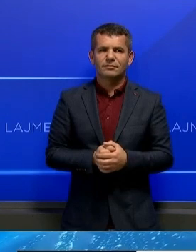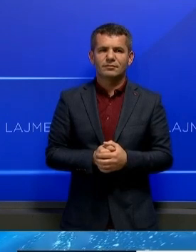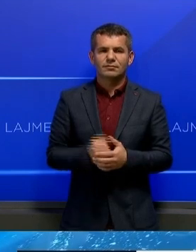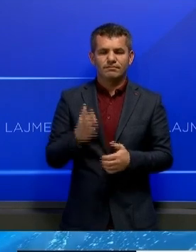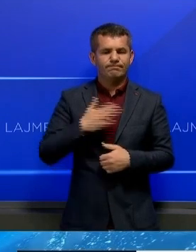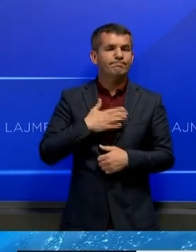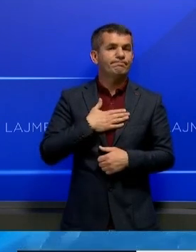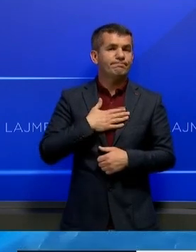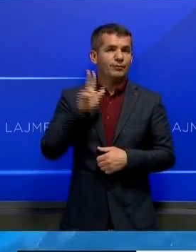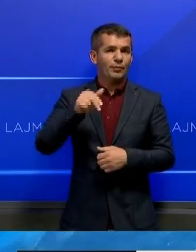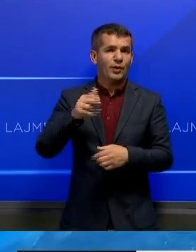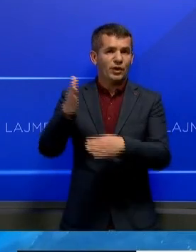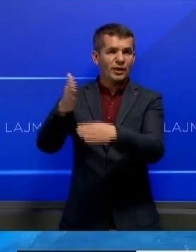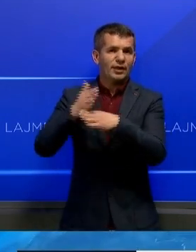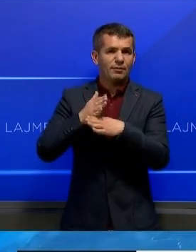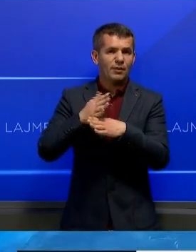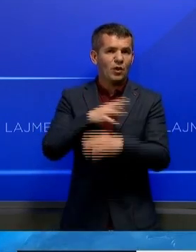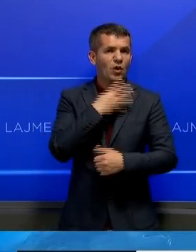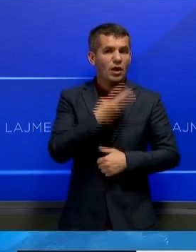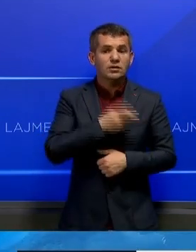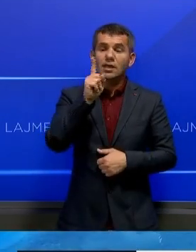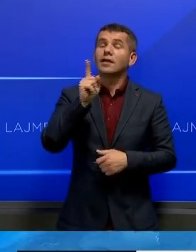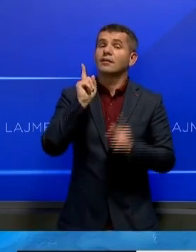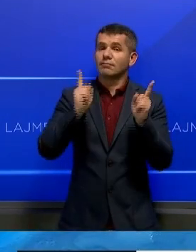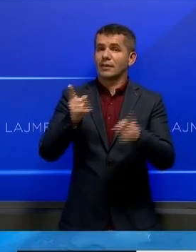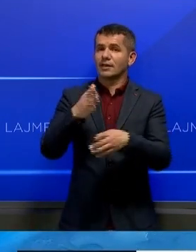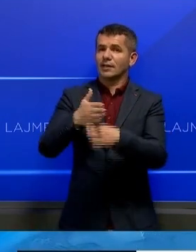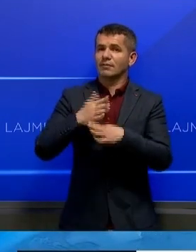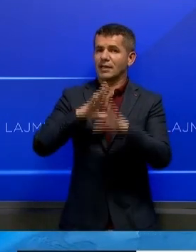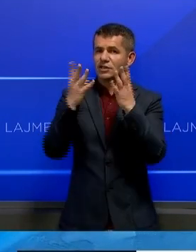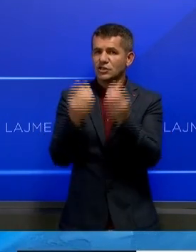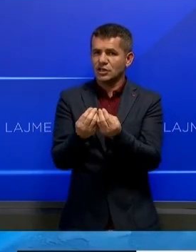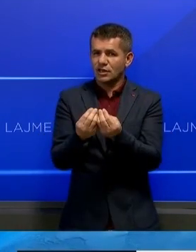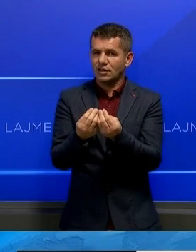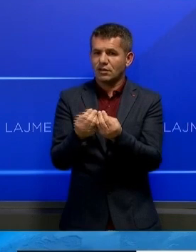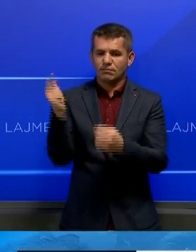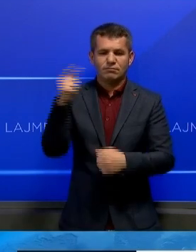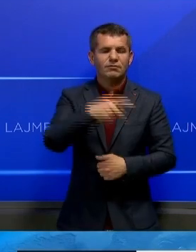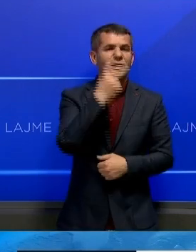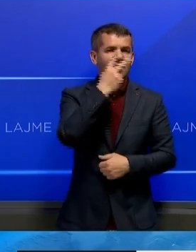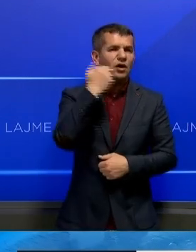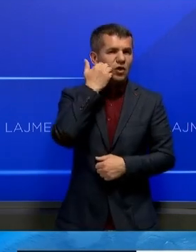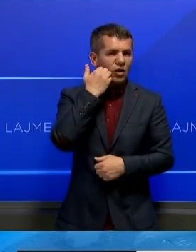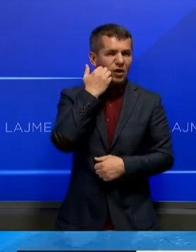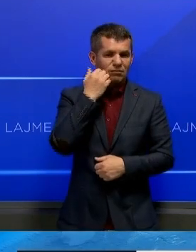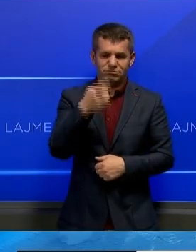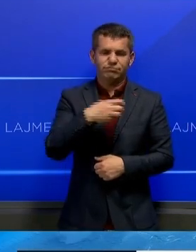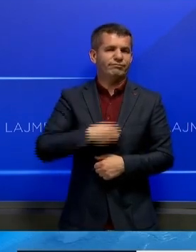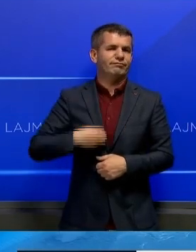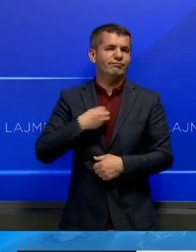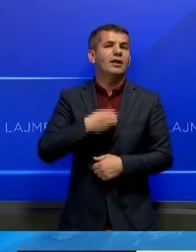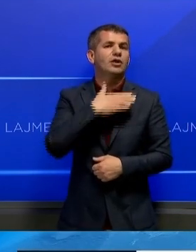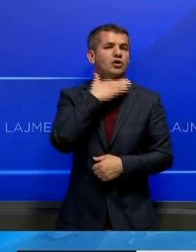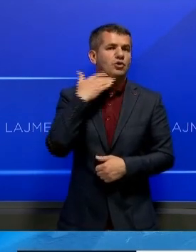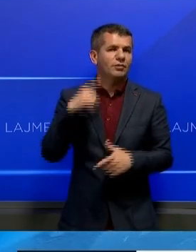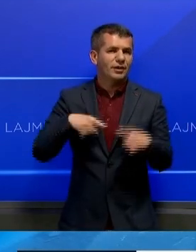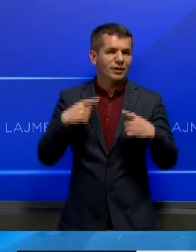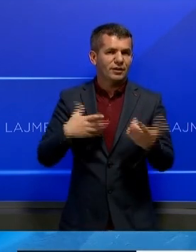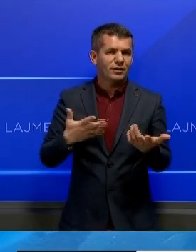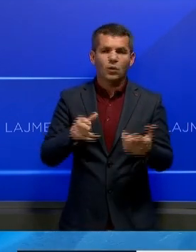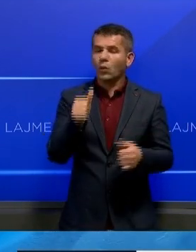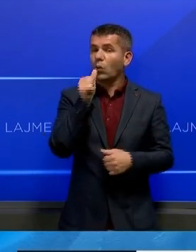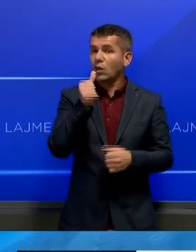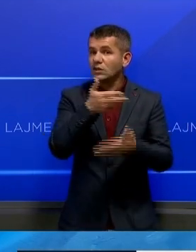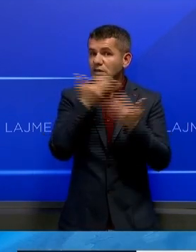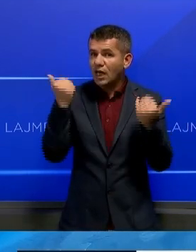Në kemi ndihmë nga Kroatia, por në duhet ndihmë nga të gjithë. Vizitajë një lagjën e romve dhe shihnit merën ku jetojnë. Ka munges të ujt